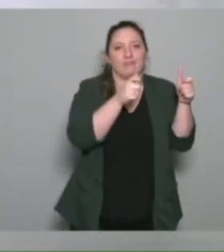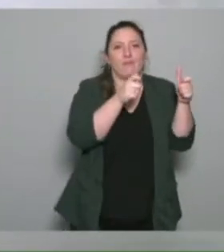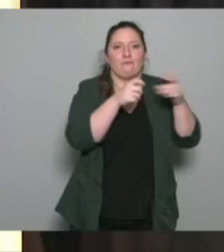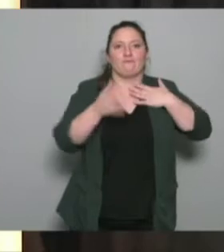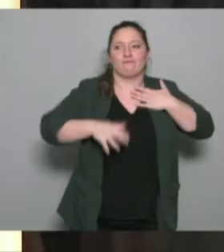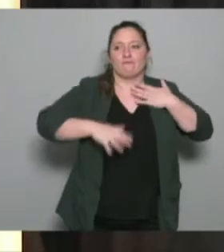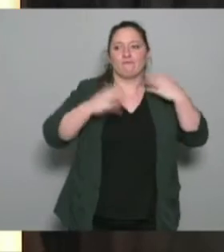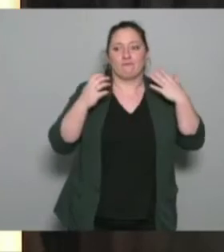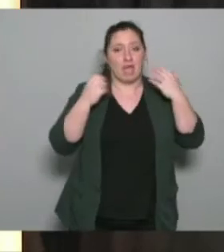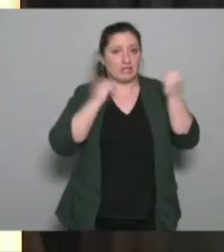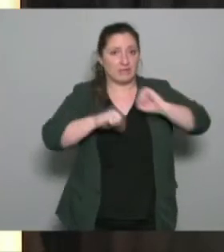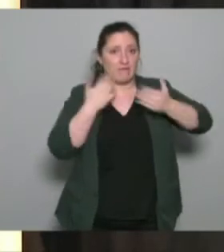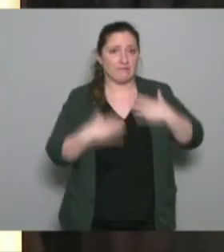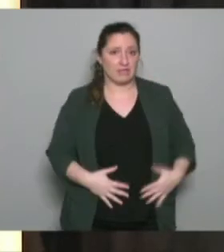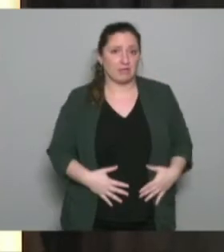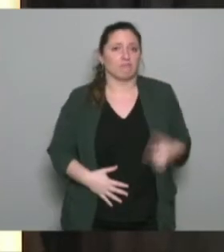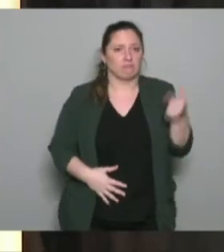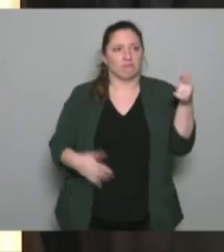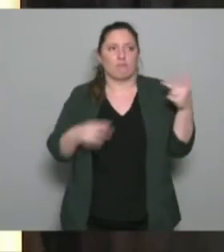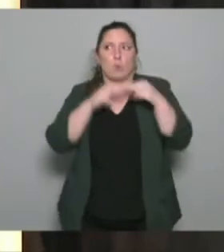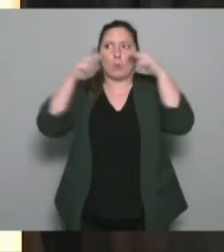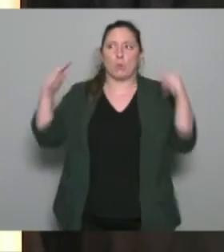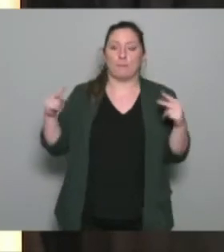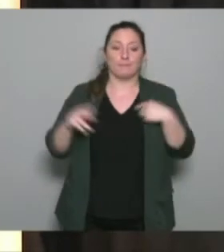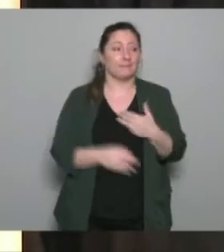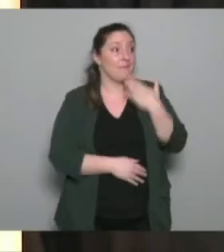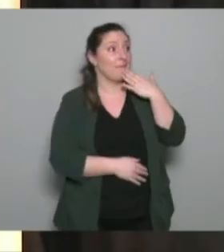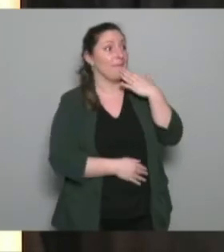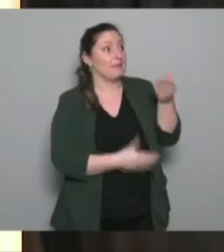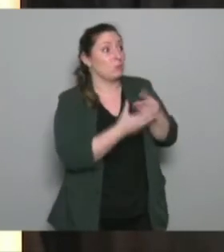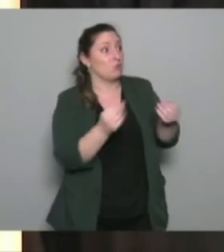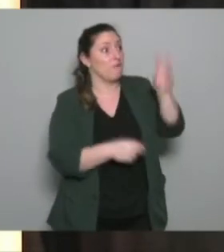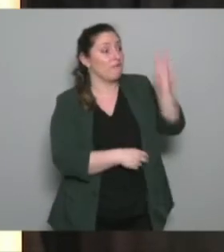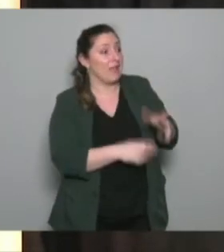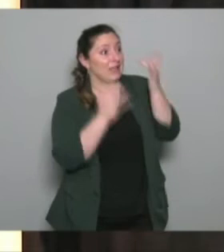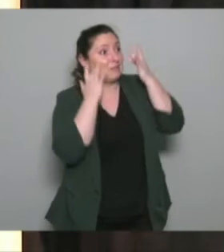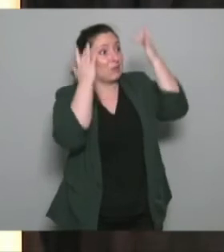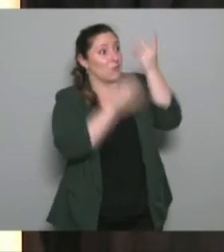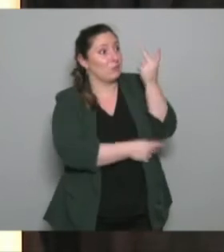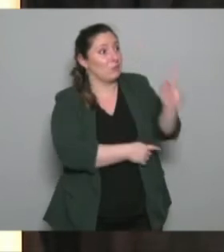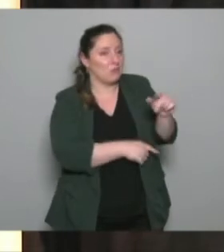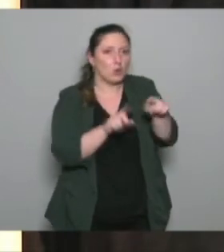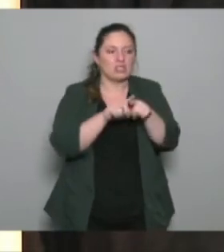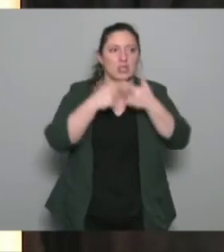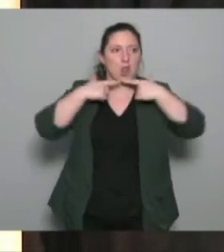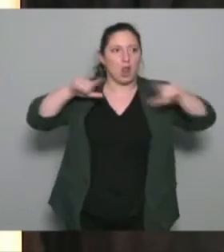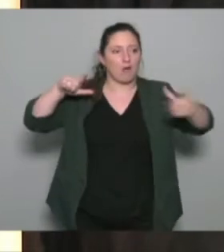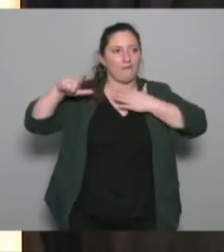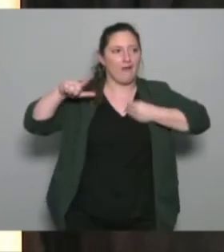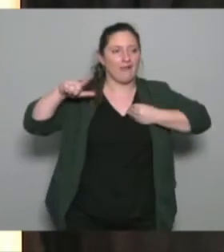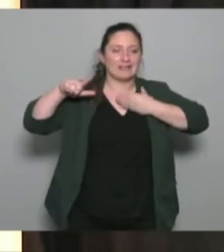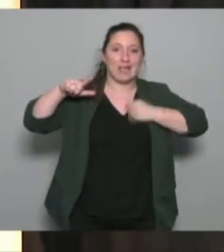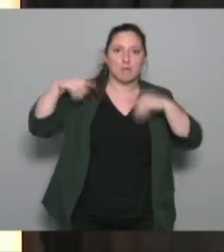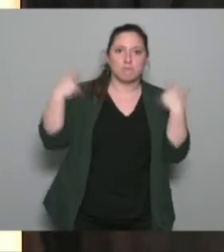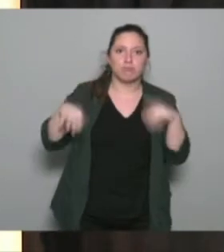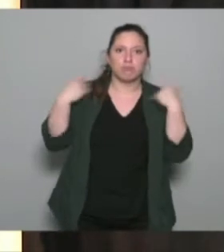Merci beaucoup Angelina c'est un retour d'expérience extrêmement enrichissant en plus avec une maîtrise de la langue française et une